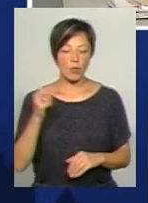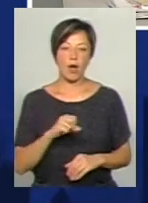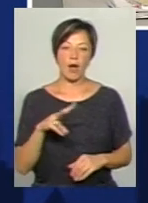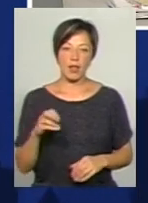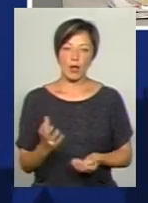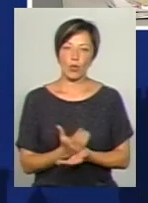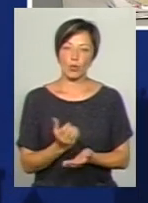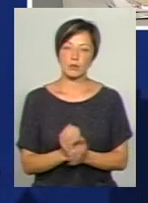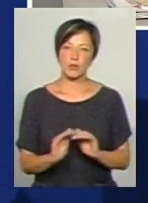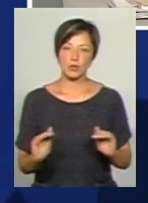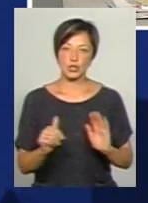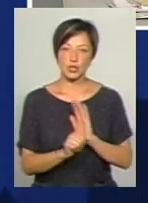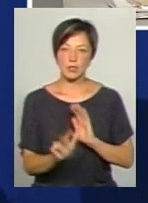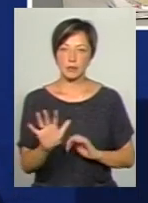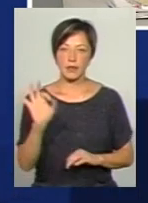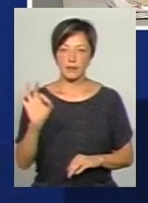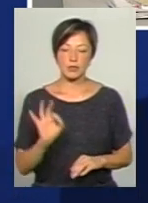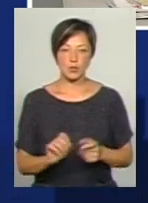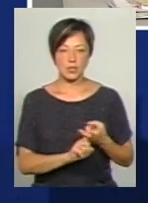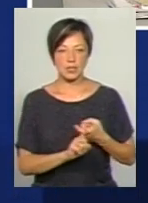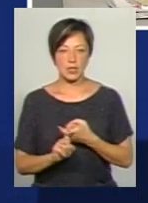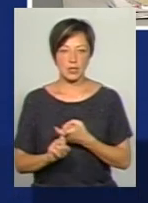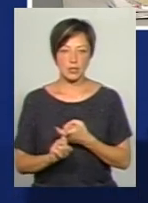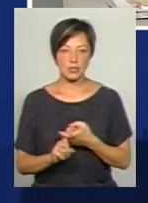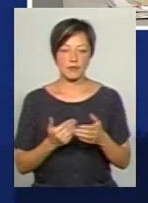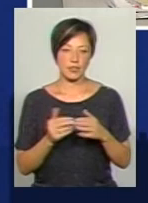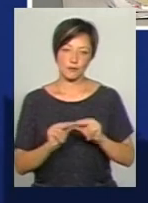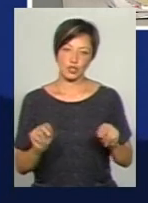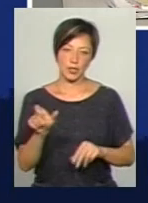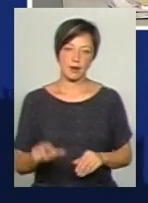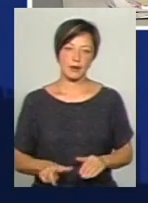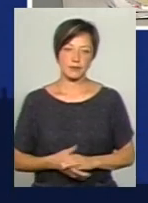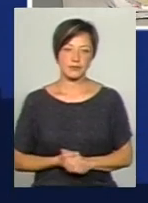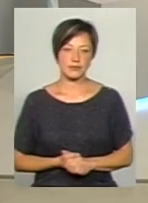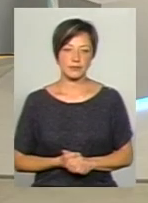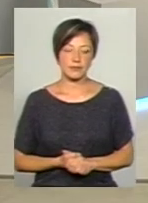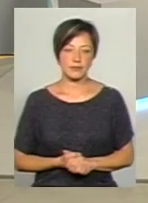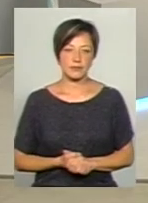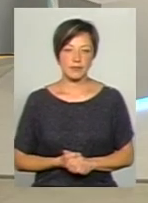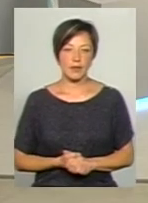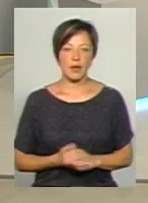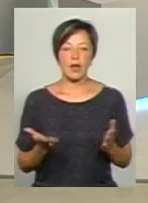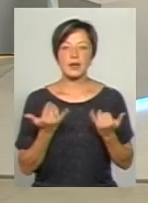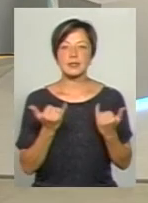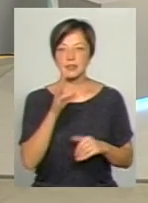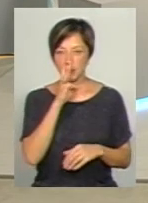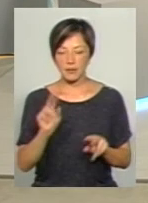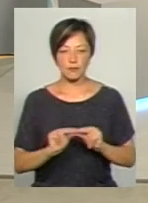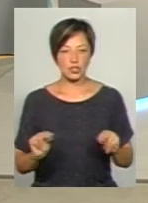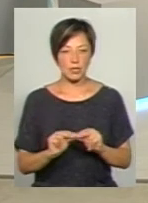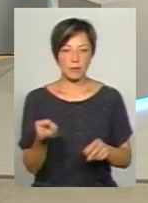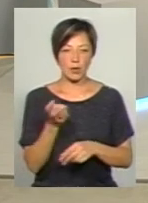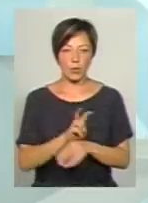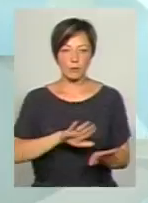успіх учень на 65% залежить від вчителя. А яка зараз зарплата вчителя, який